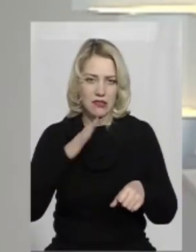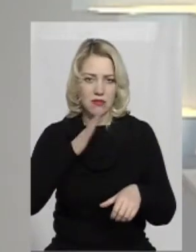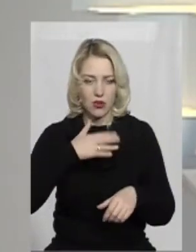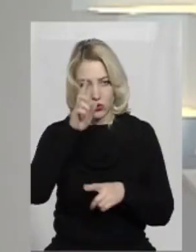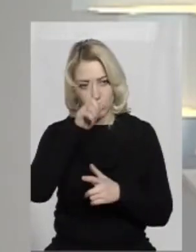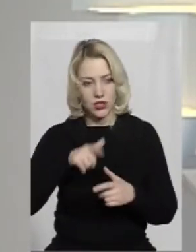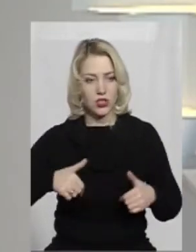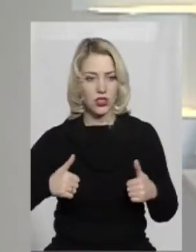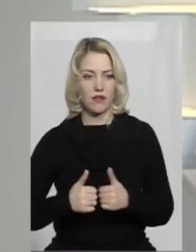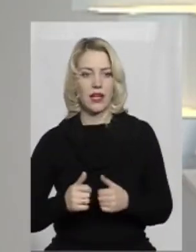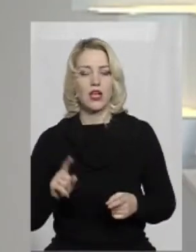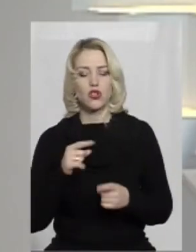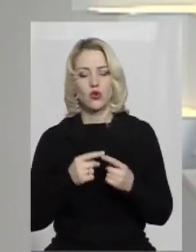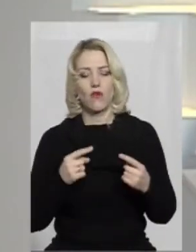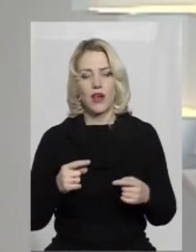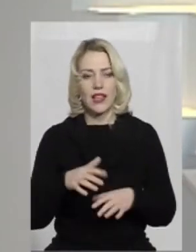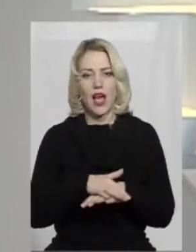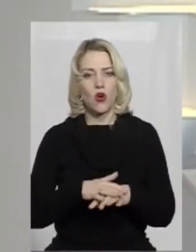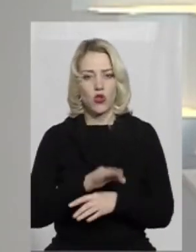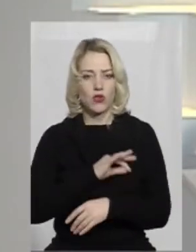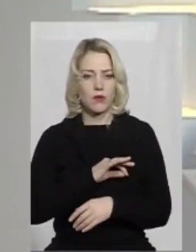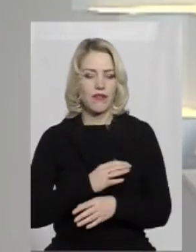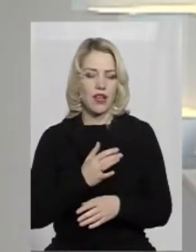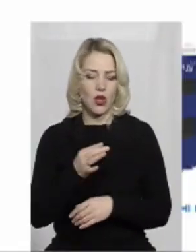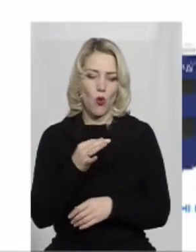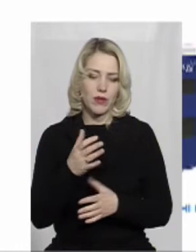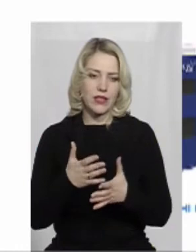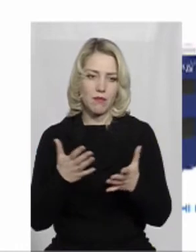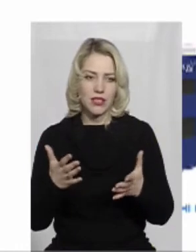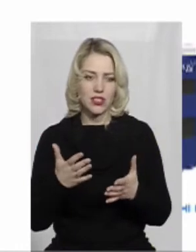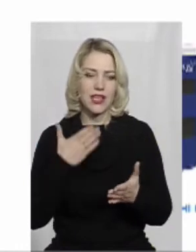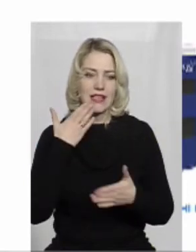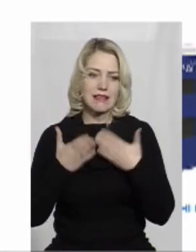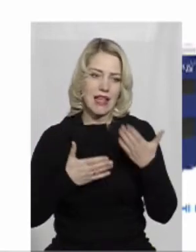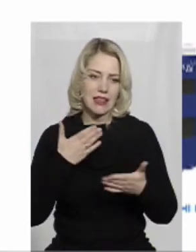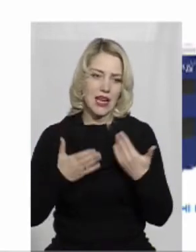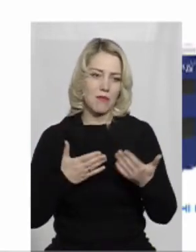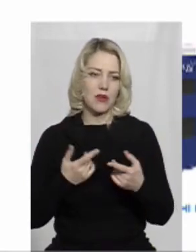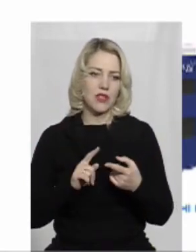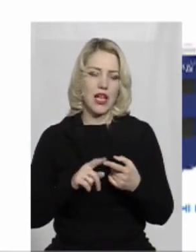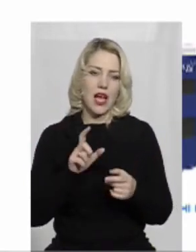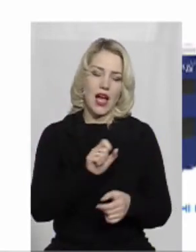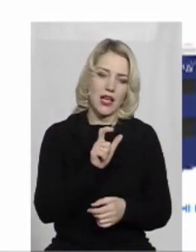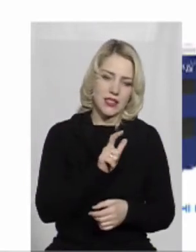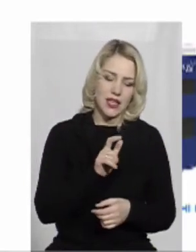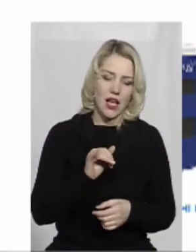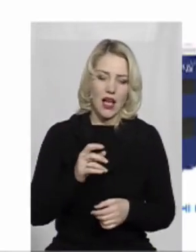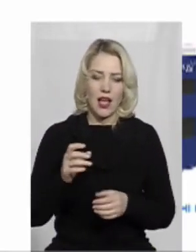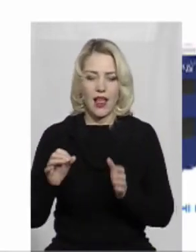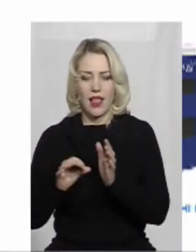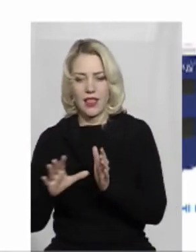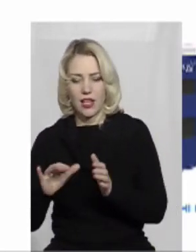України. А от щодо товарів народного споживання, от в яких областях більш затребувані газові, в яких електро, а в яких